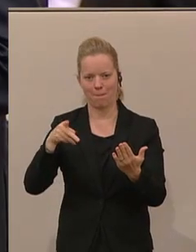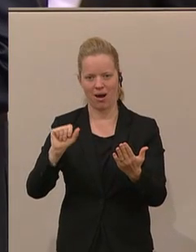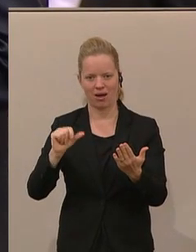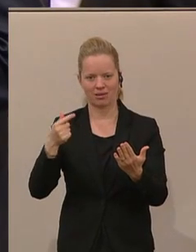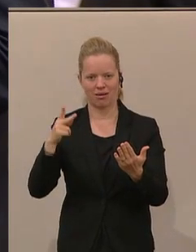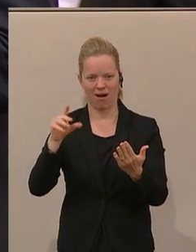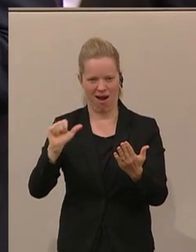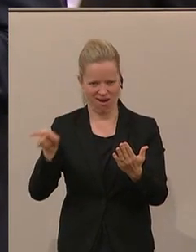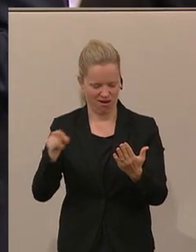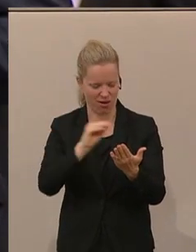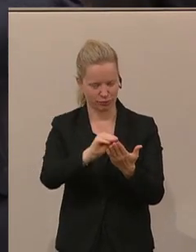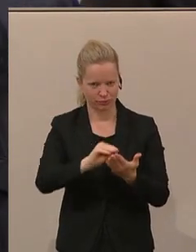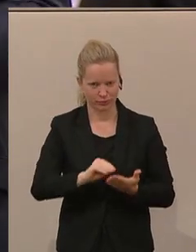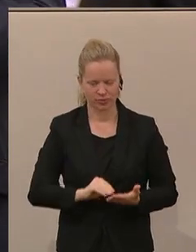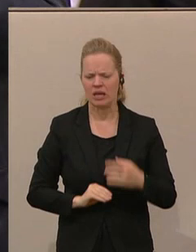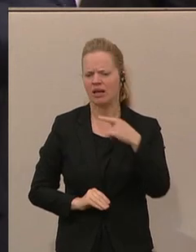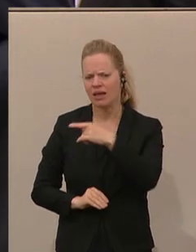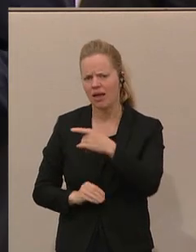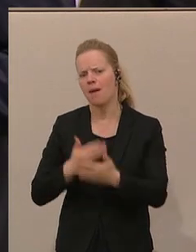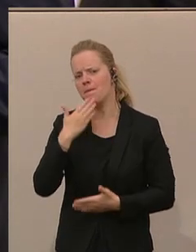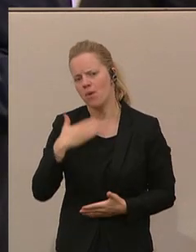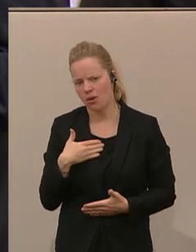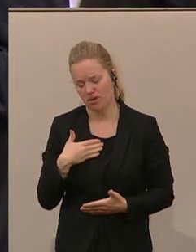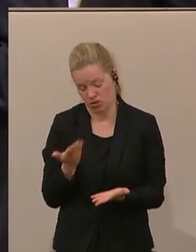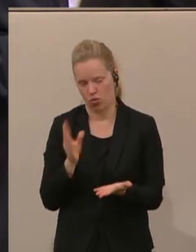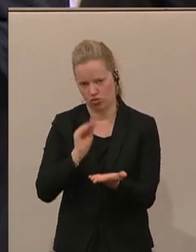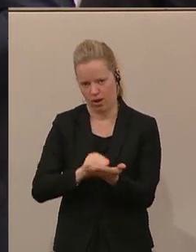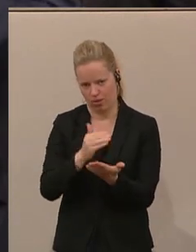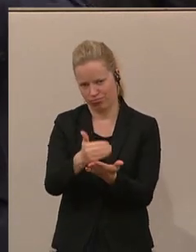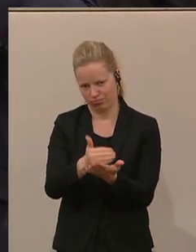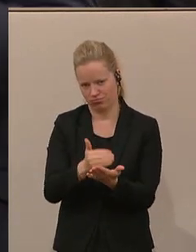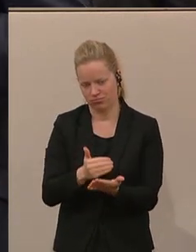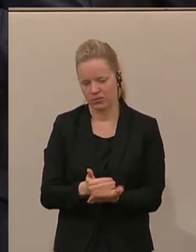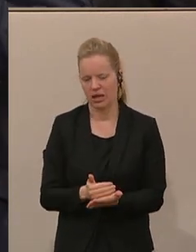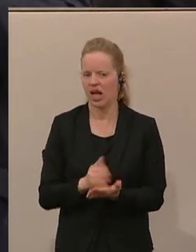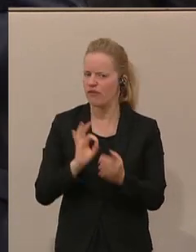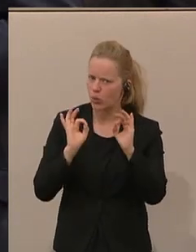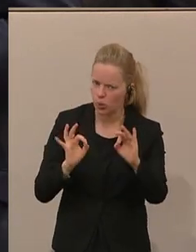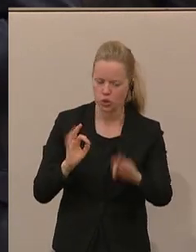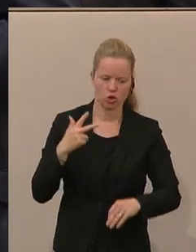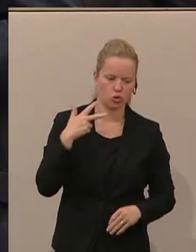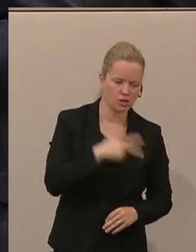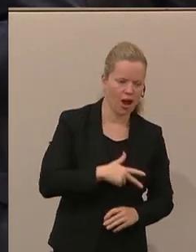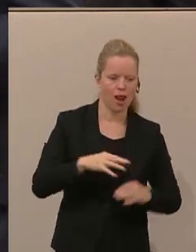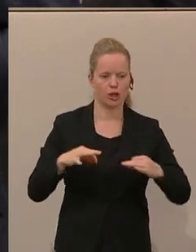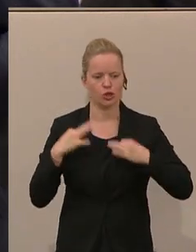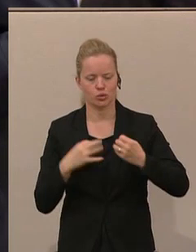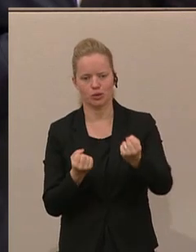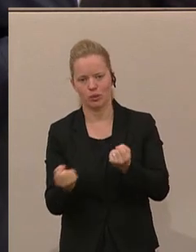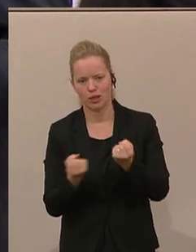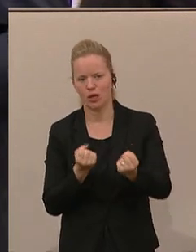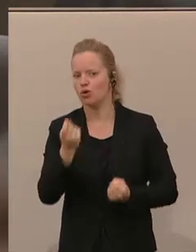möchte, oder dass in diesem Thesenpapier steht halt, es wäre gut, wenn die Sozial-, die Gesundheitspolitik der